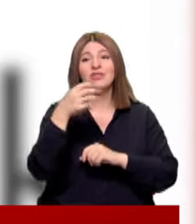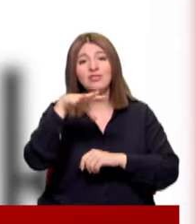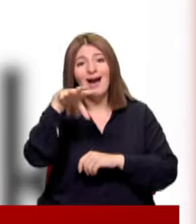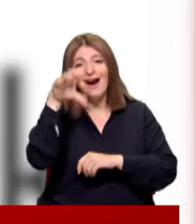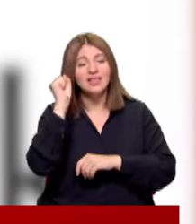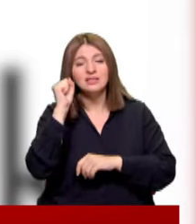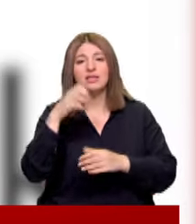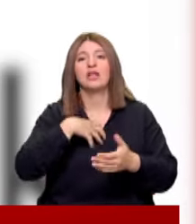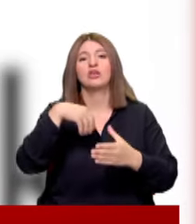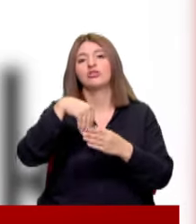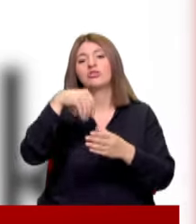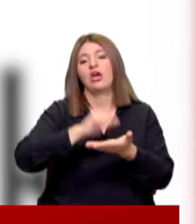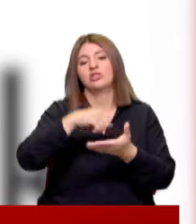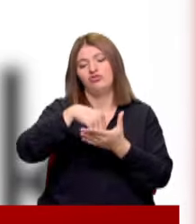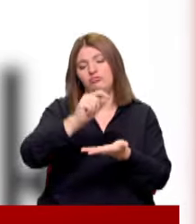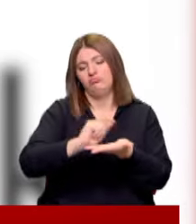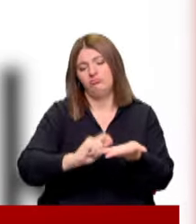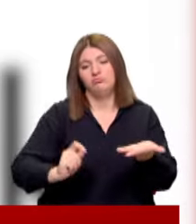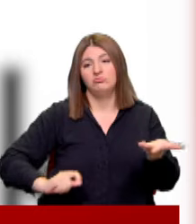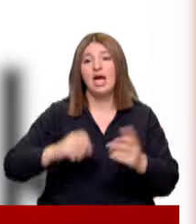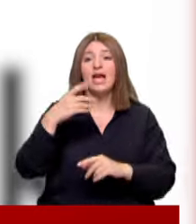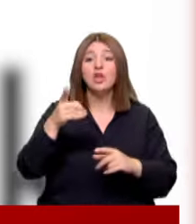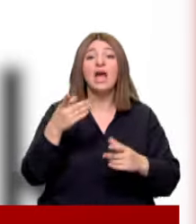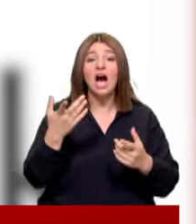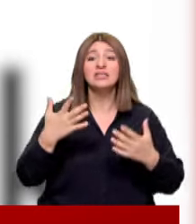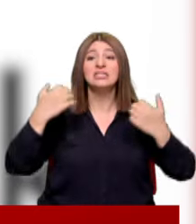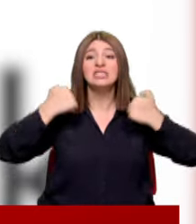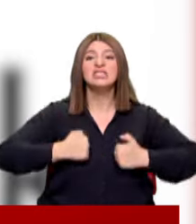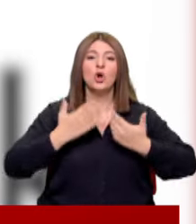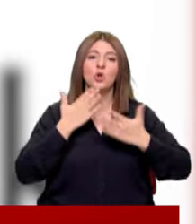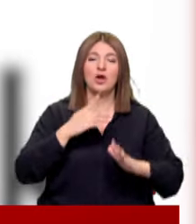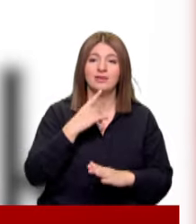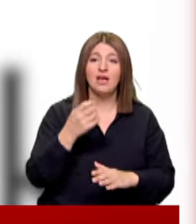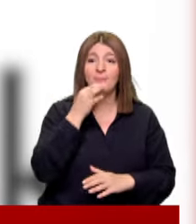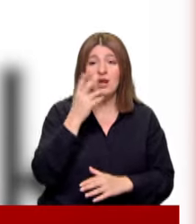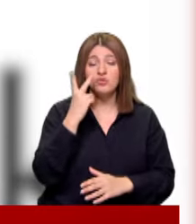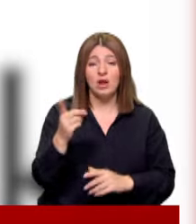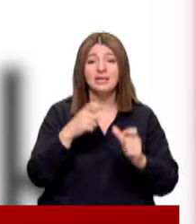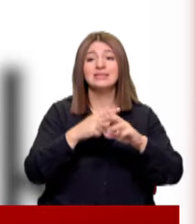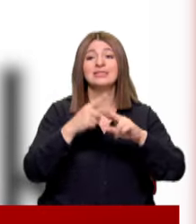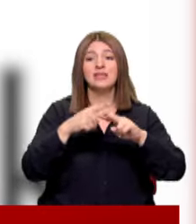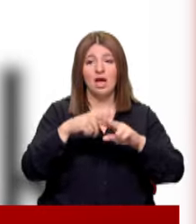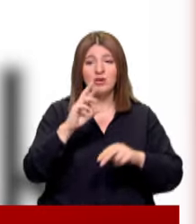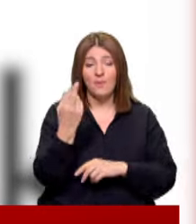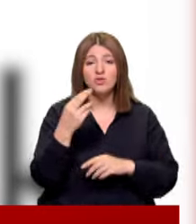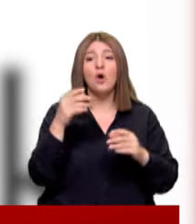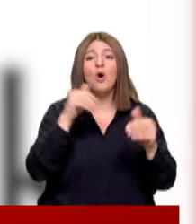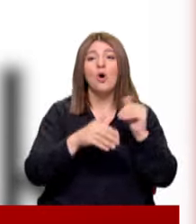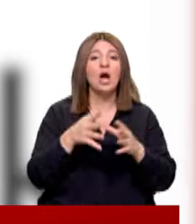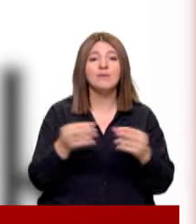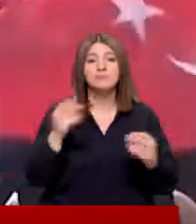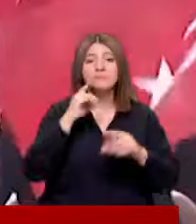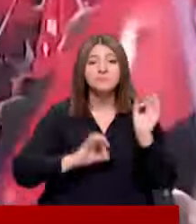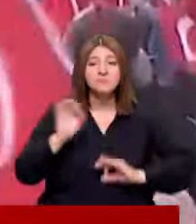algısını köşe yazısına Erdoğan'ın artık zırhı yok başlığıyla taşıdı Habere göre SETA raporunda oy kayıpları